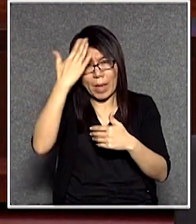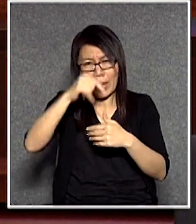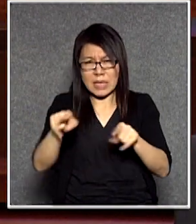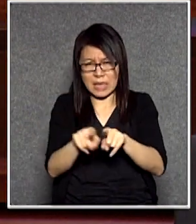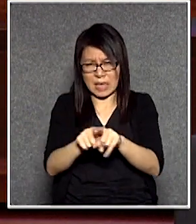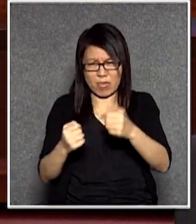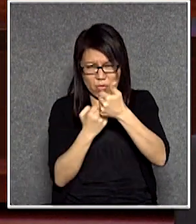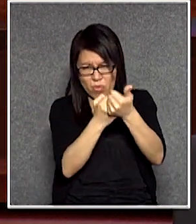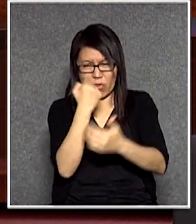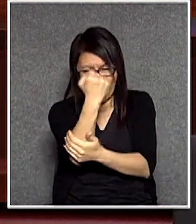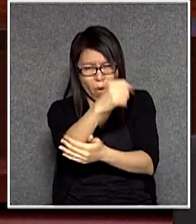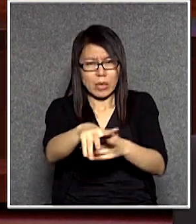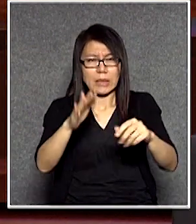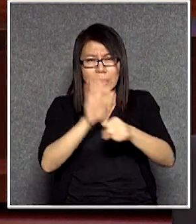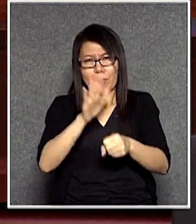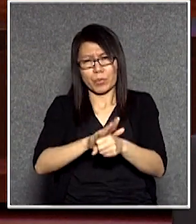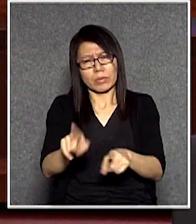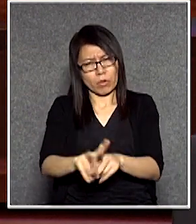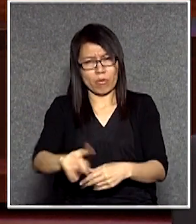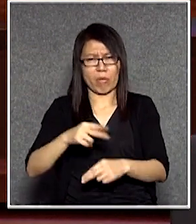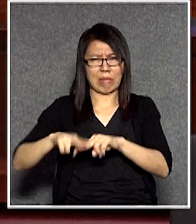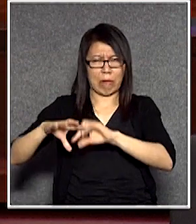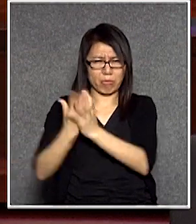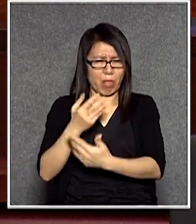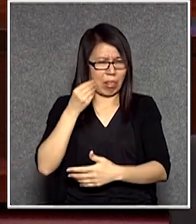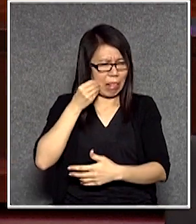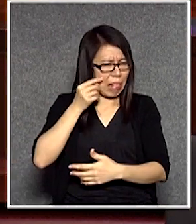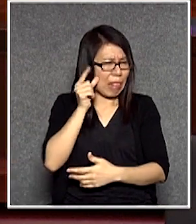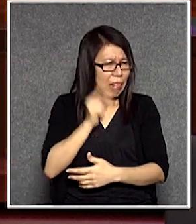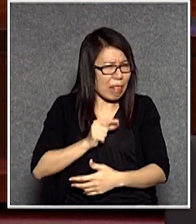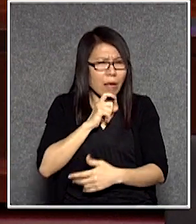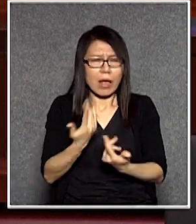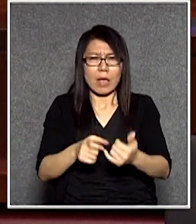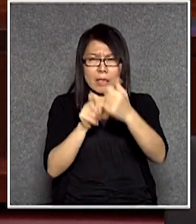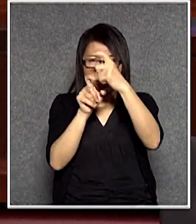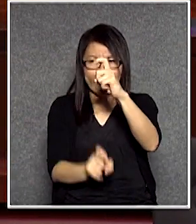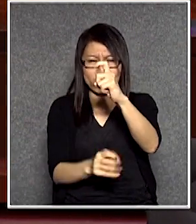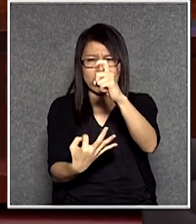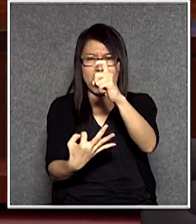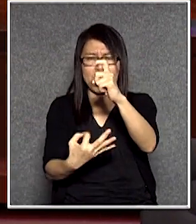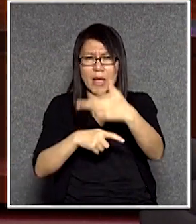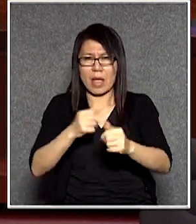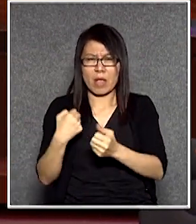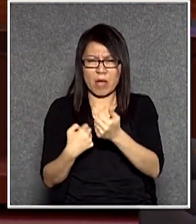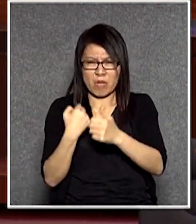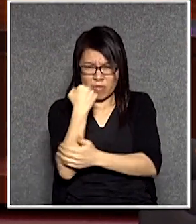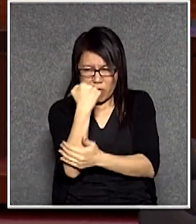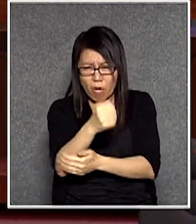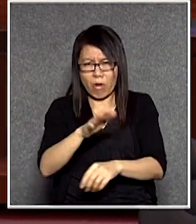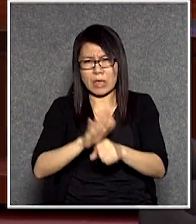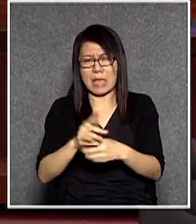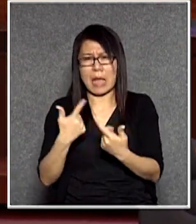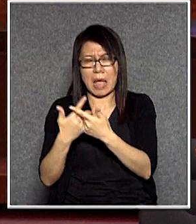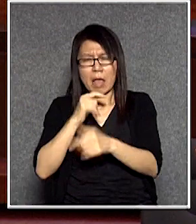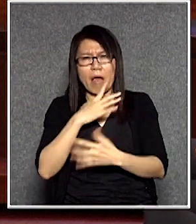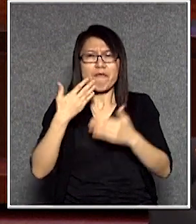日怎會好像你共產黨那麼不知羞恥是不是九月三日定為抗戰四年又放假關你差事嗎